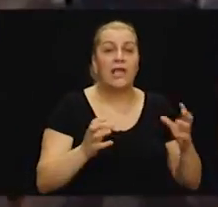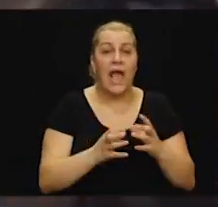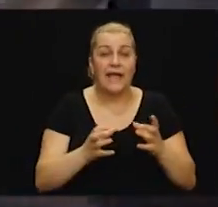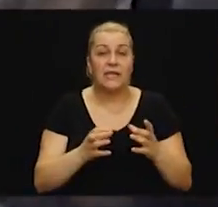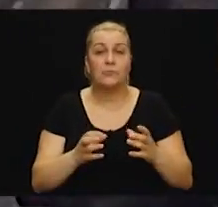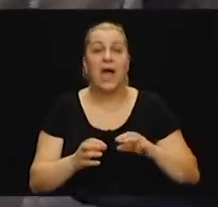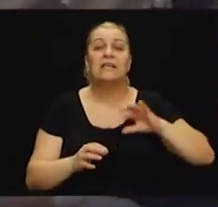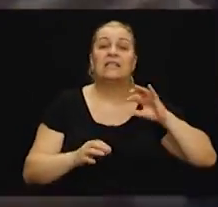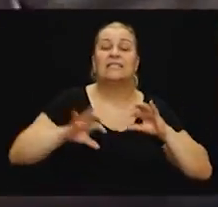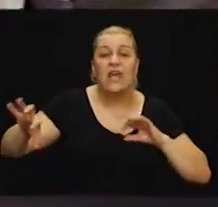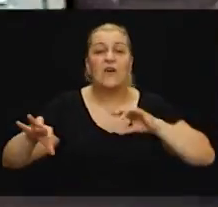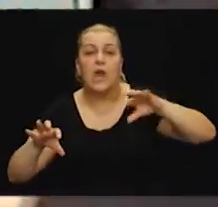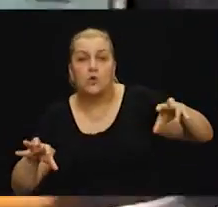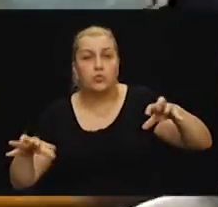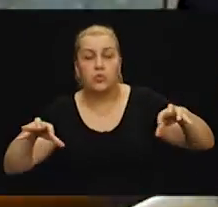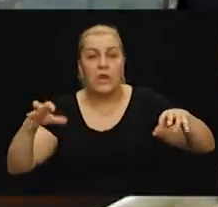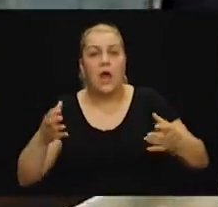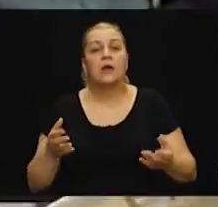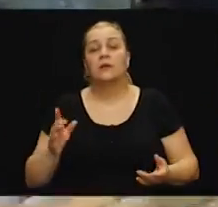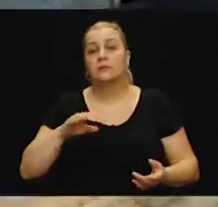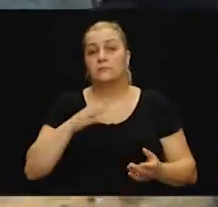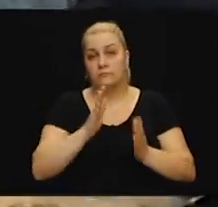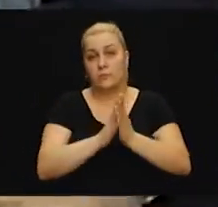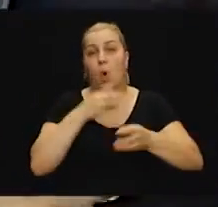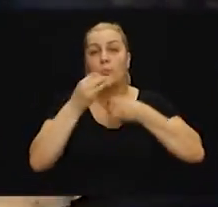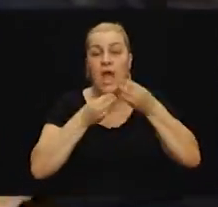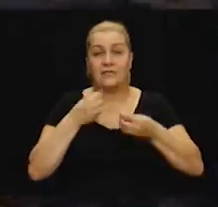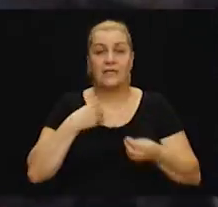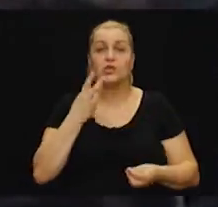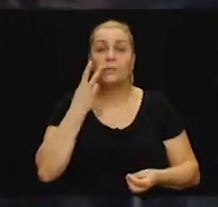južnoj. Da naši gledatelji znaju koji dolaze u ploče sa sjeverne strane,